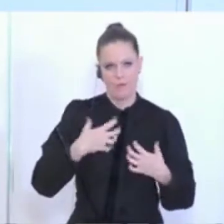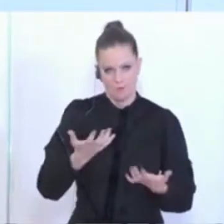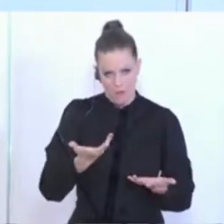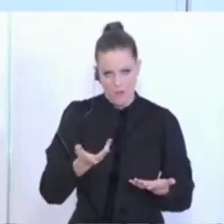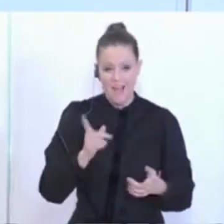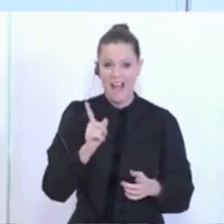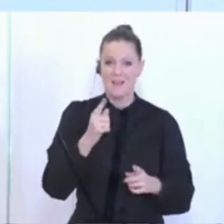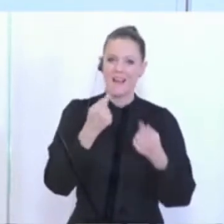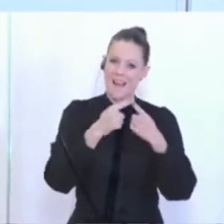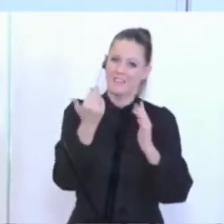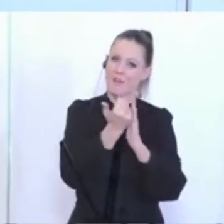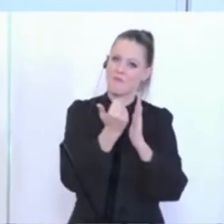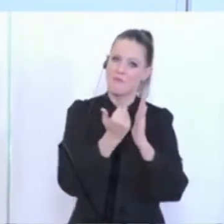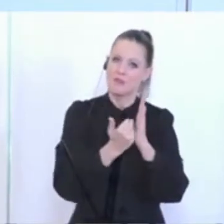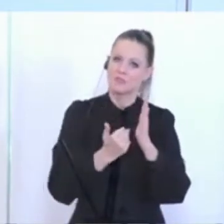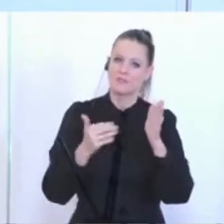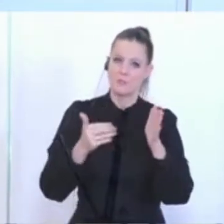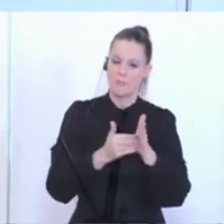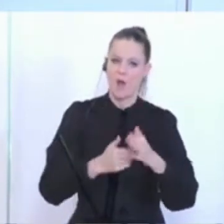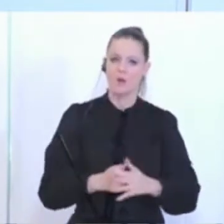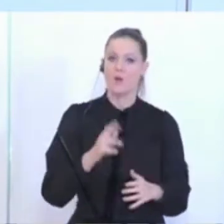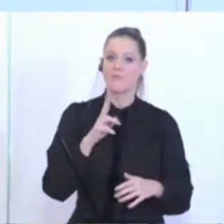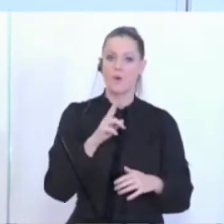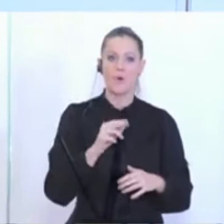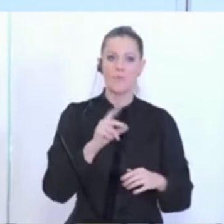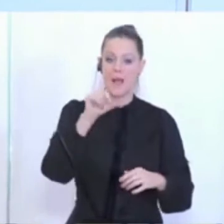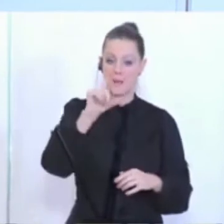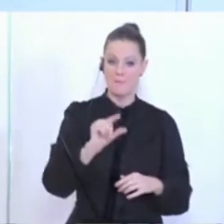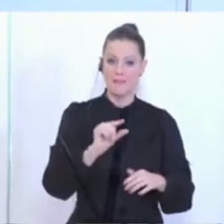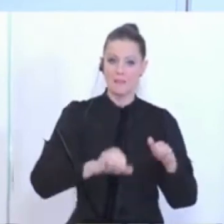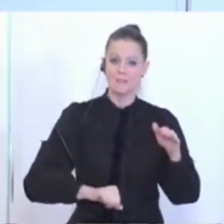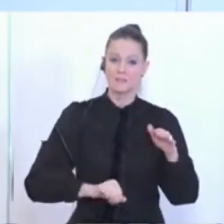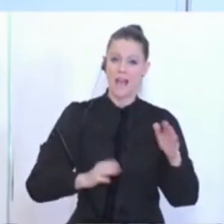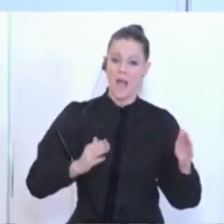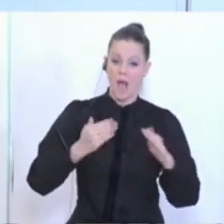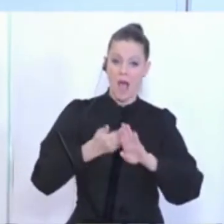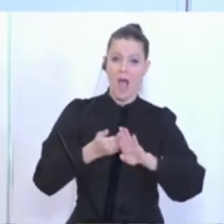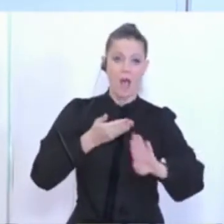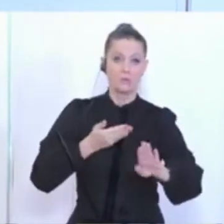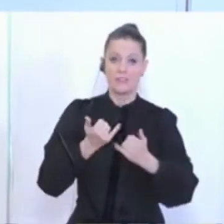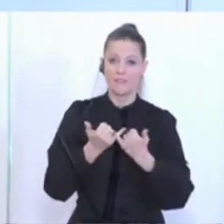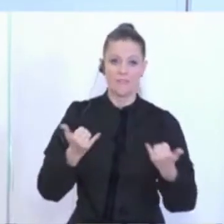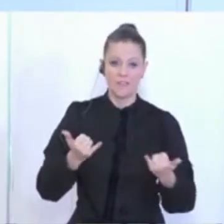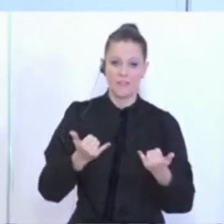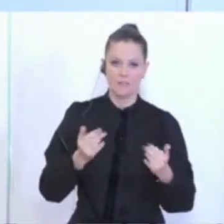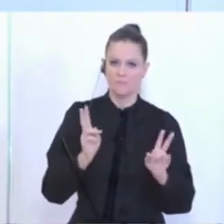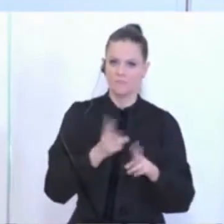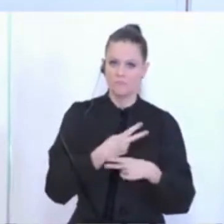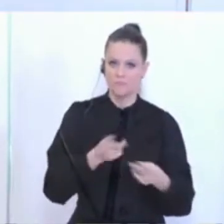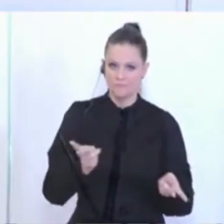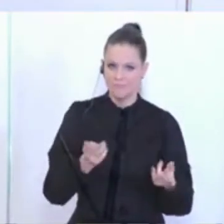dass wir hier andere Vorschriften zusätzlich brauchen, weil hier ja keine Mindestabstände eingehalten